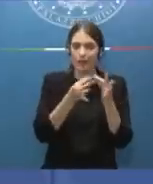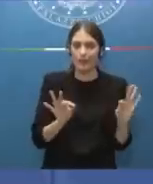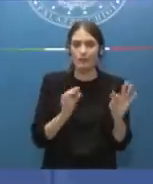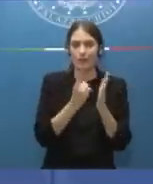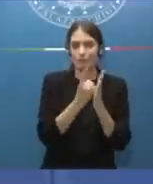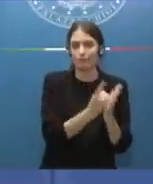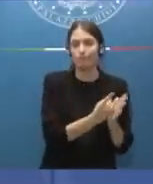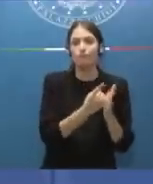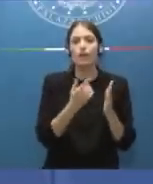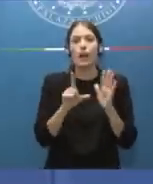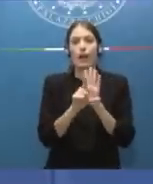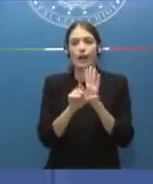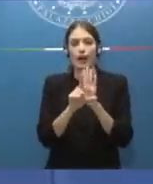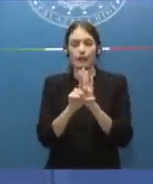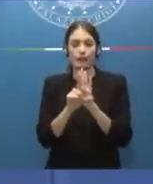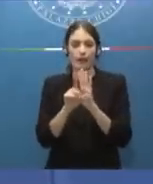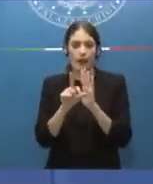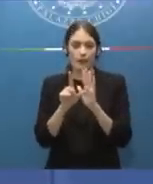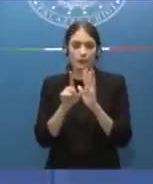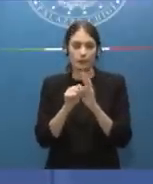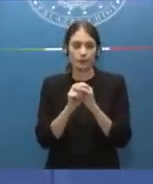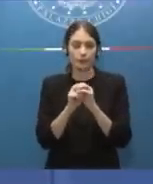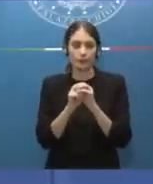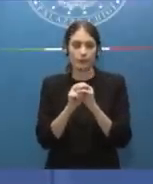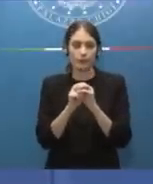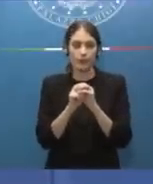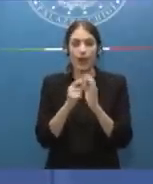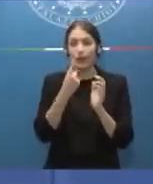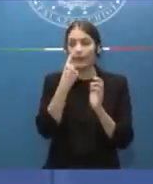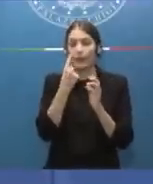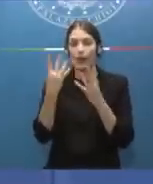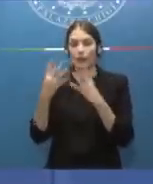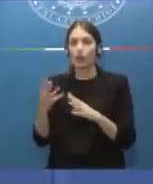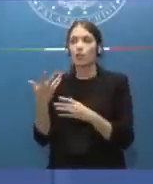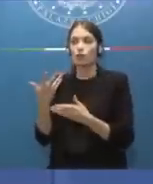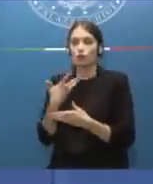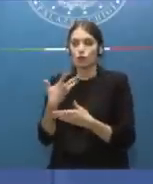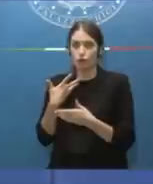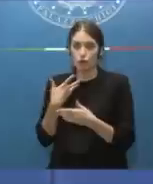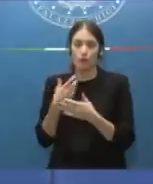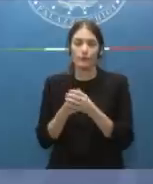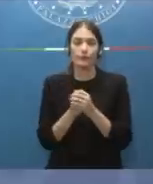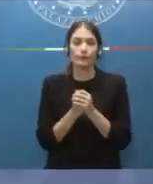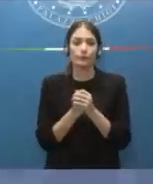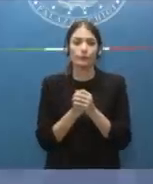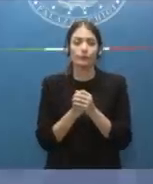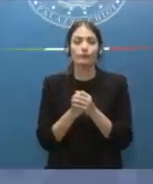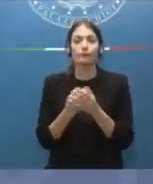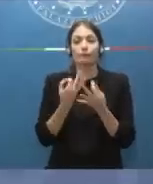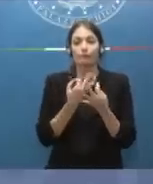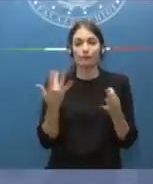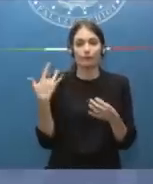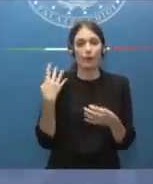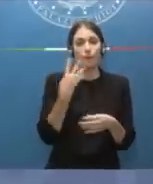Stato che c'è e diciamo che non si fa mettere esattamente i piedi in testa da chiunque. Bene grazie Monica